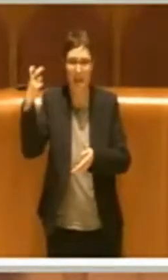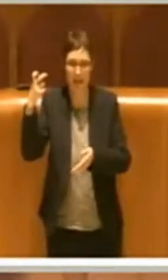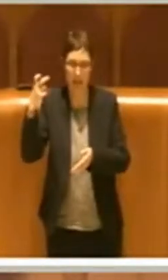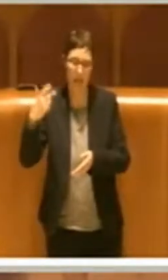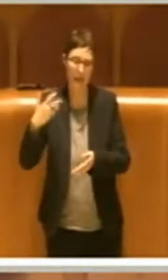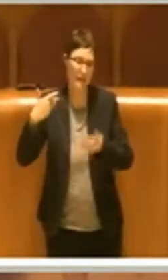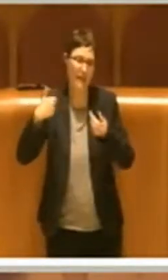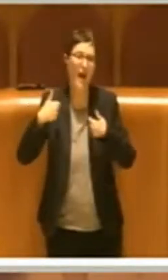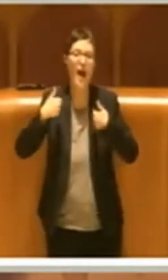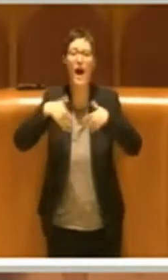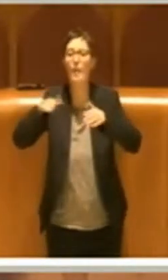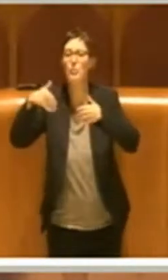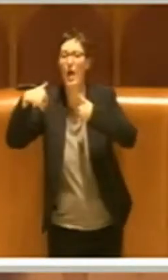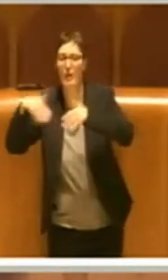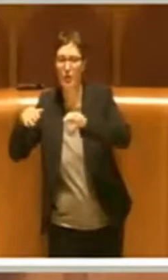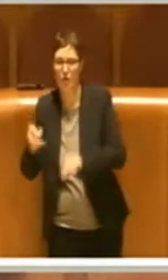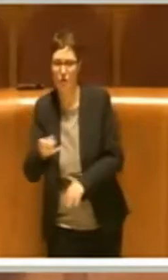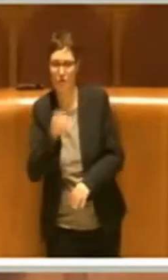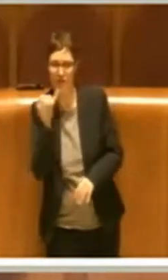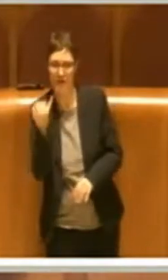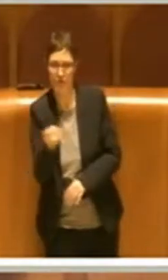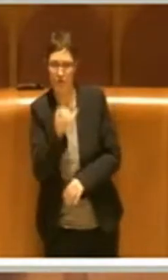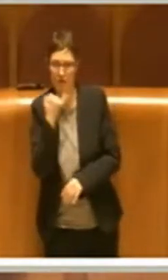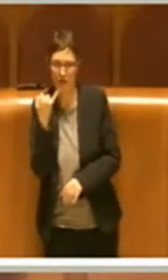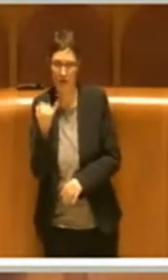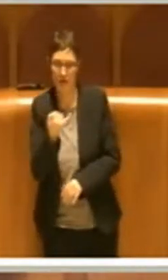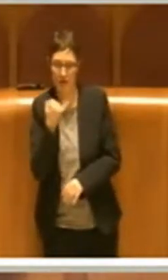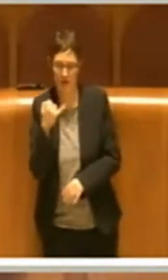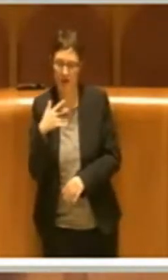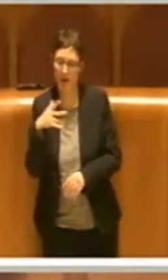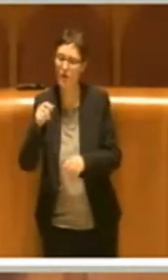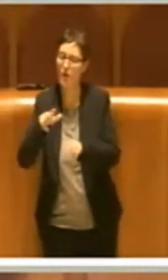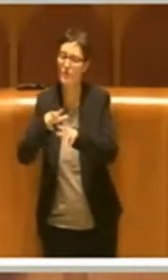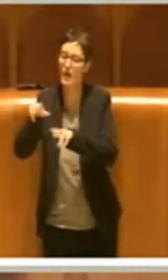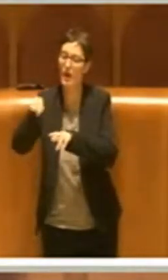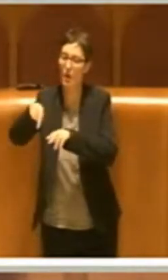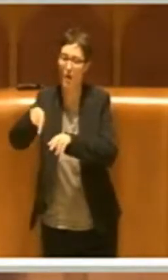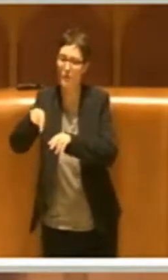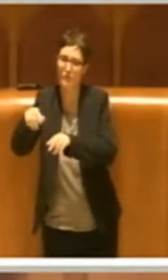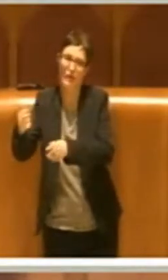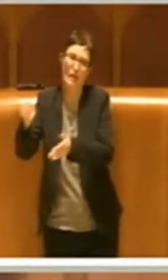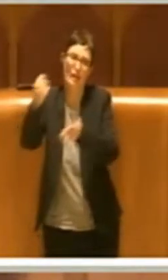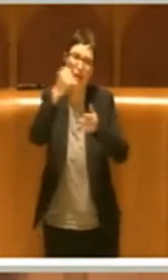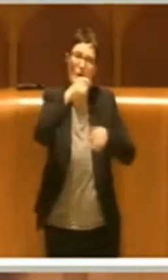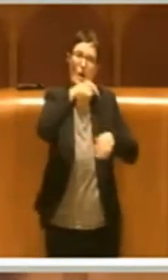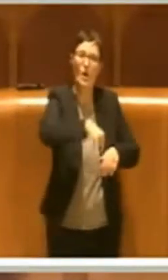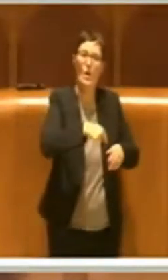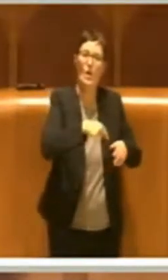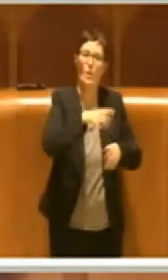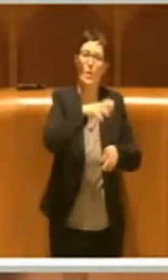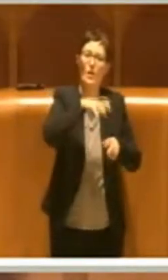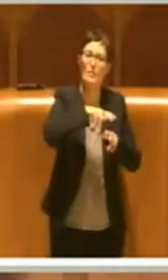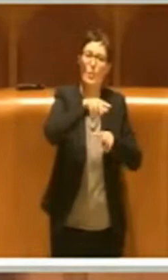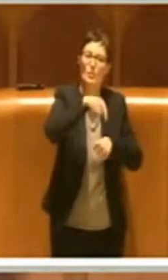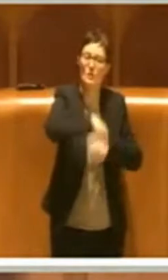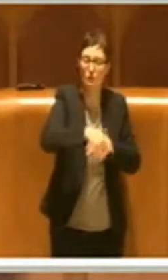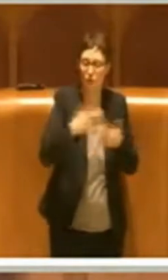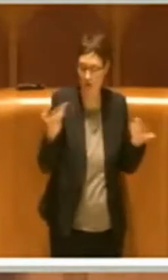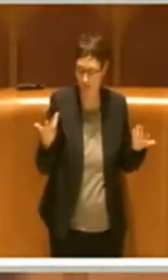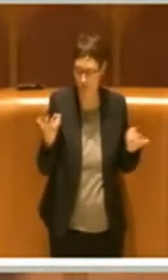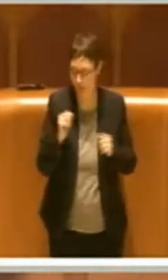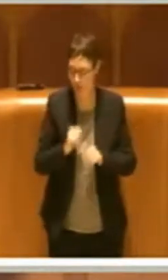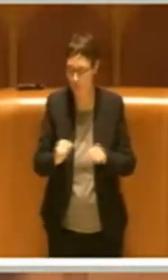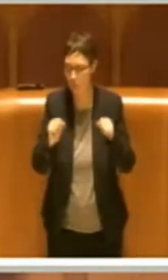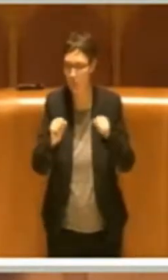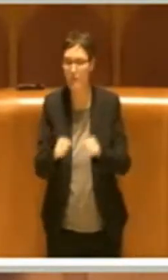il conferimento in un comune differente da quello di residenza dei rifiuti, ma anche a